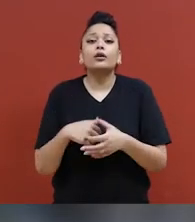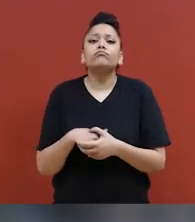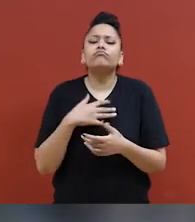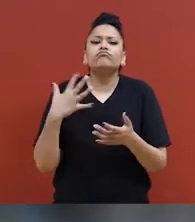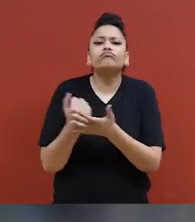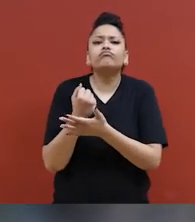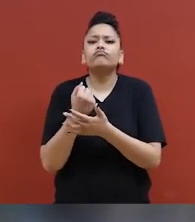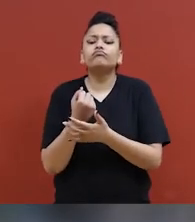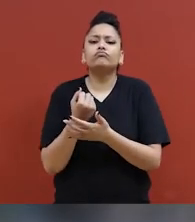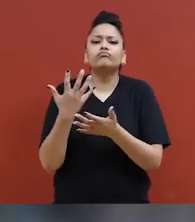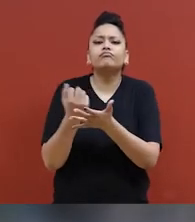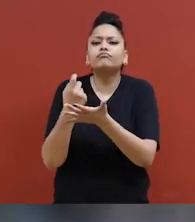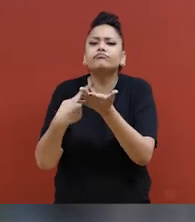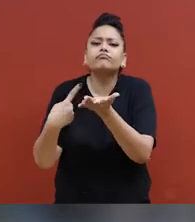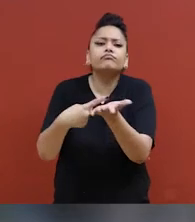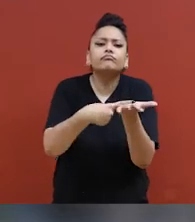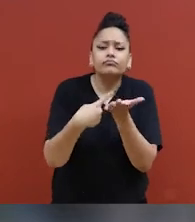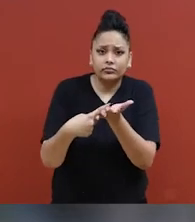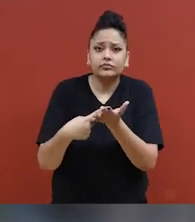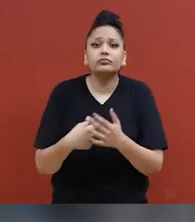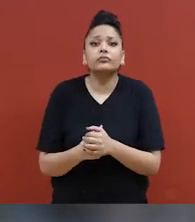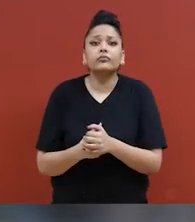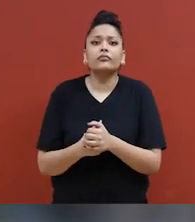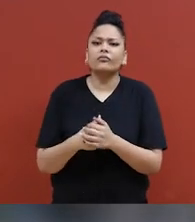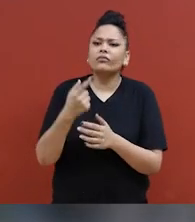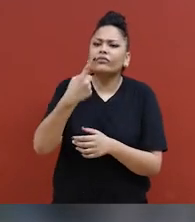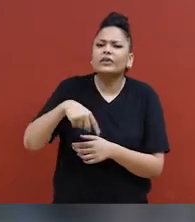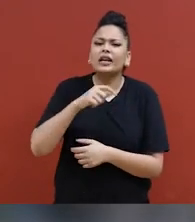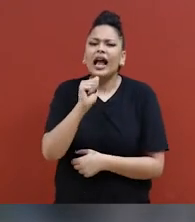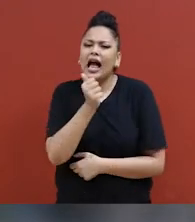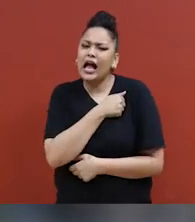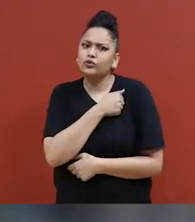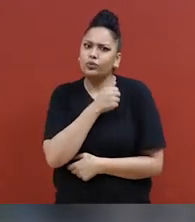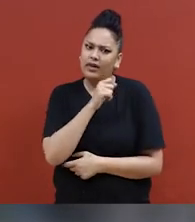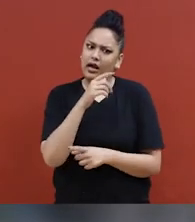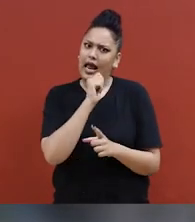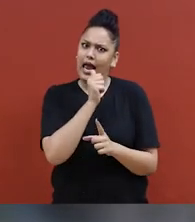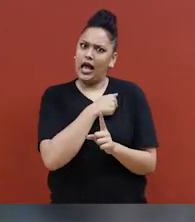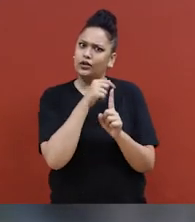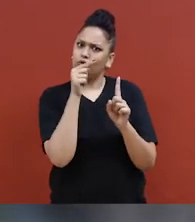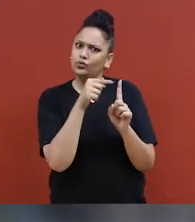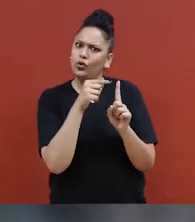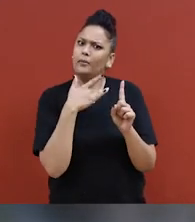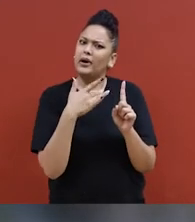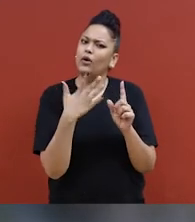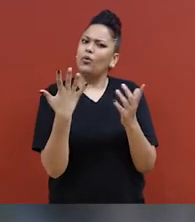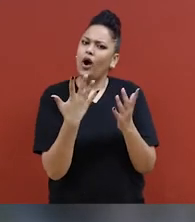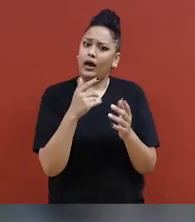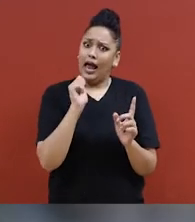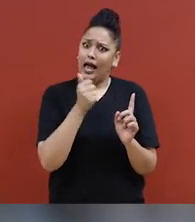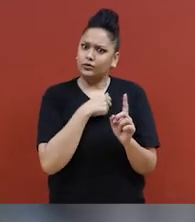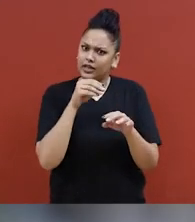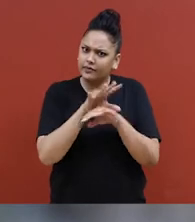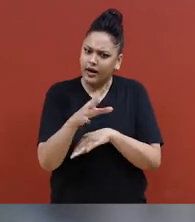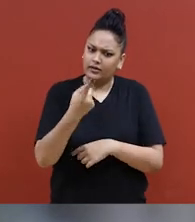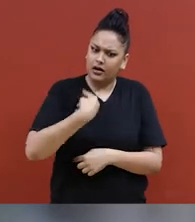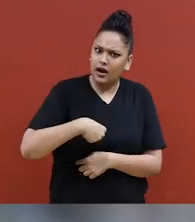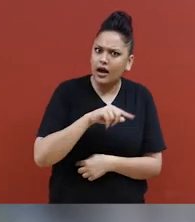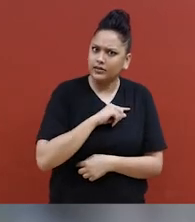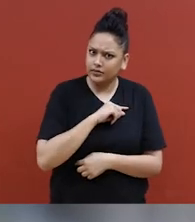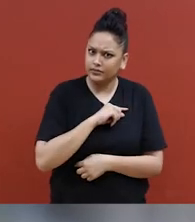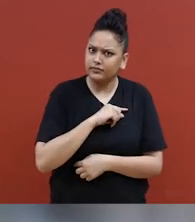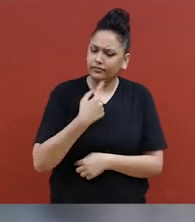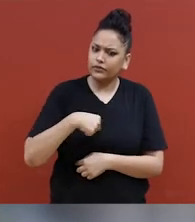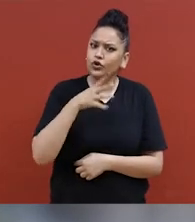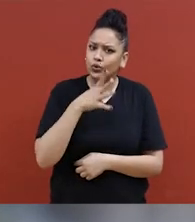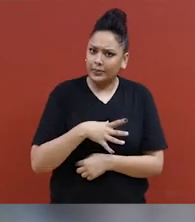Bienvenue à nouveau. On va prendre quelques minutes pour parler de la façon dont on incorpore certaines attitudes sociétales en tant que femmes